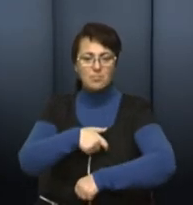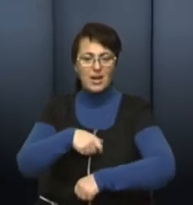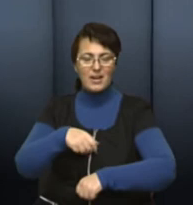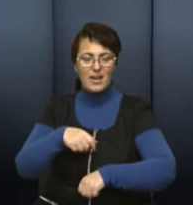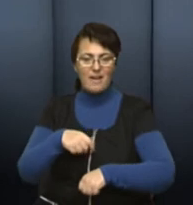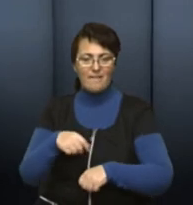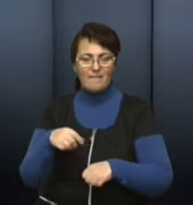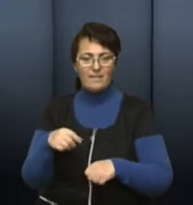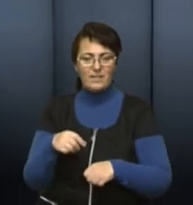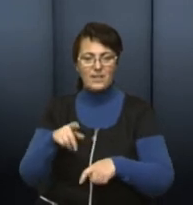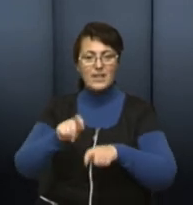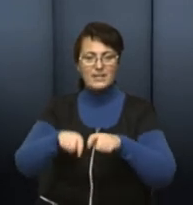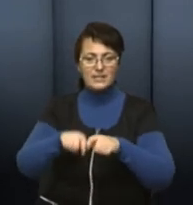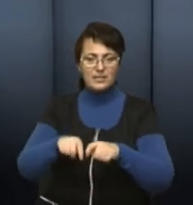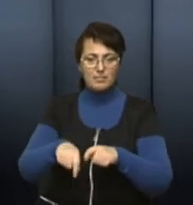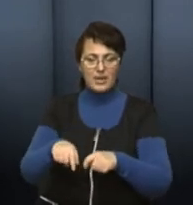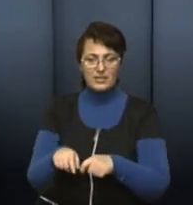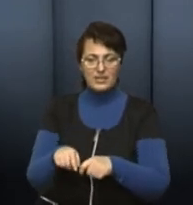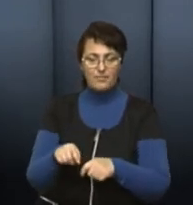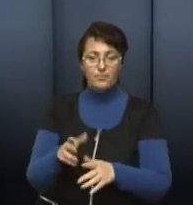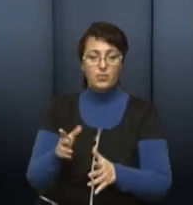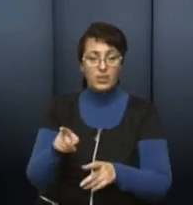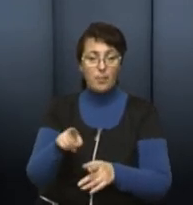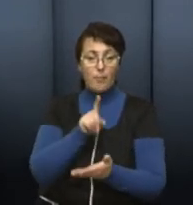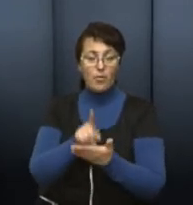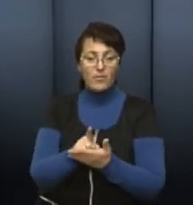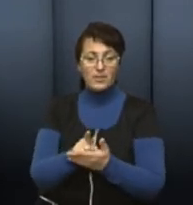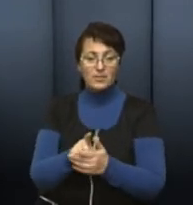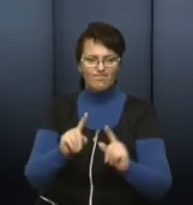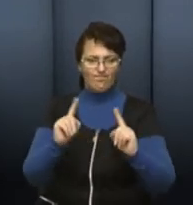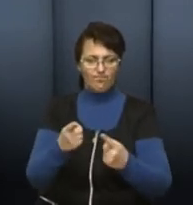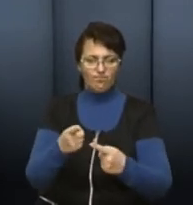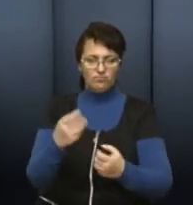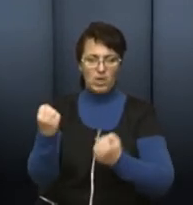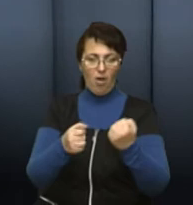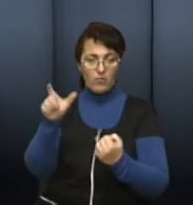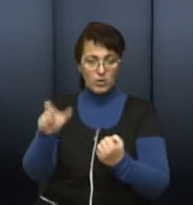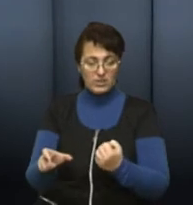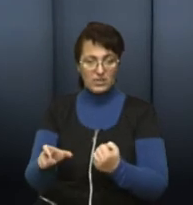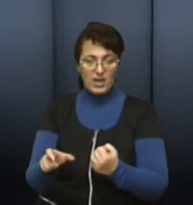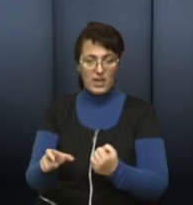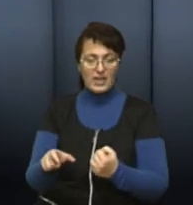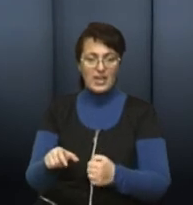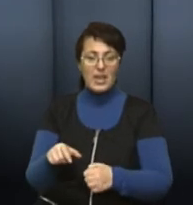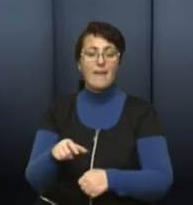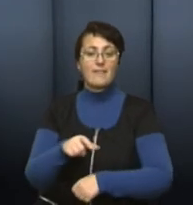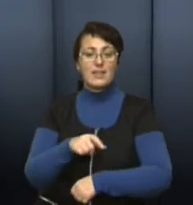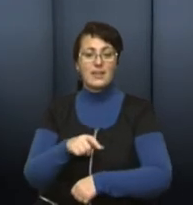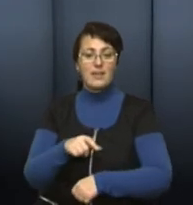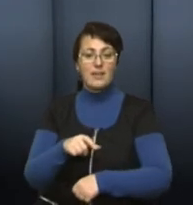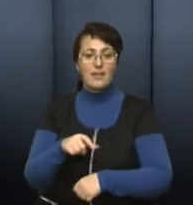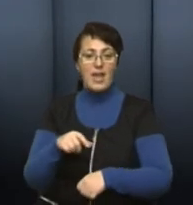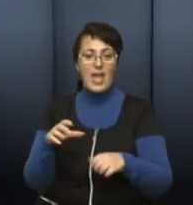тільки водія, тобто вона мусить зловити водія на гарячому, то вже інспектори мають можливість штрафувати власника автомобіля без його